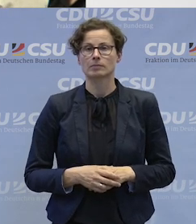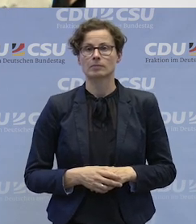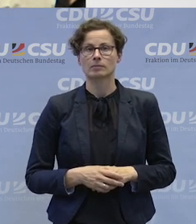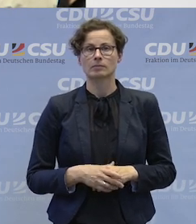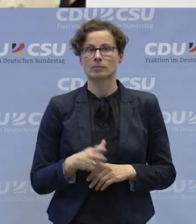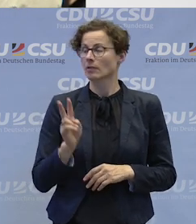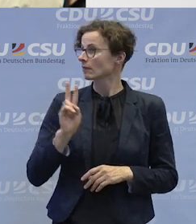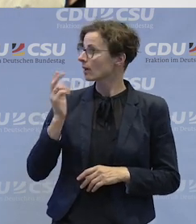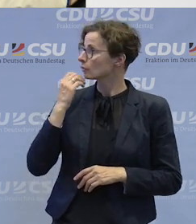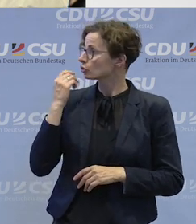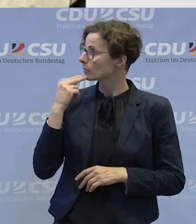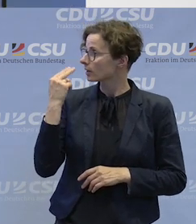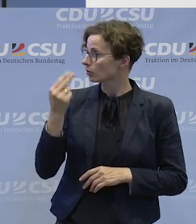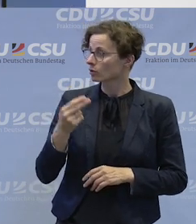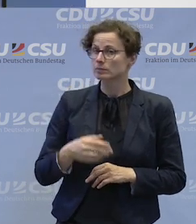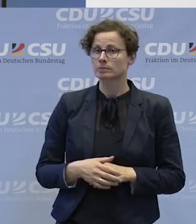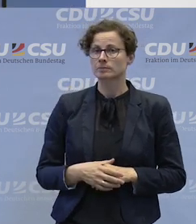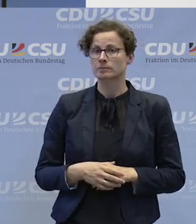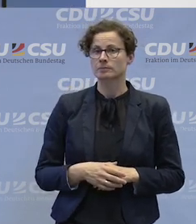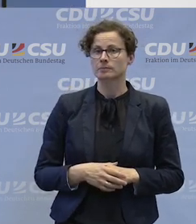Wer mag diese Frage beantworten?